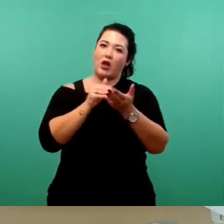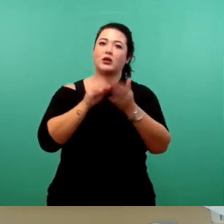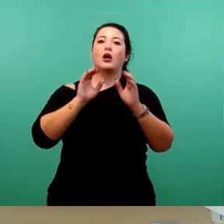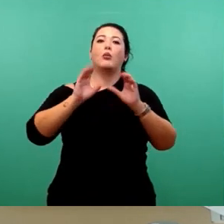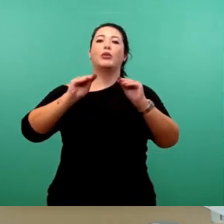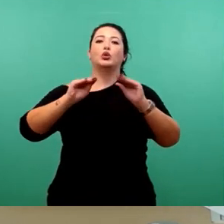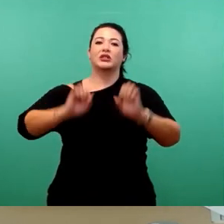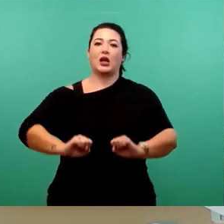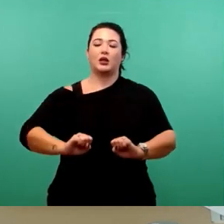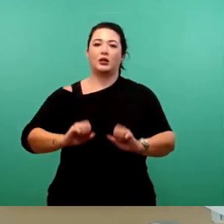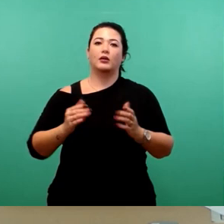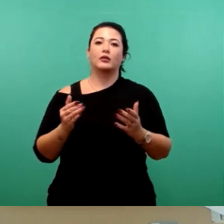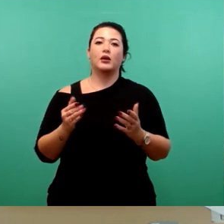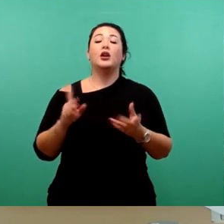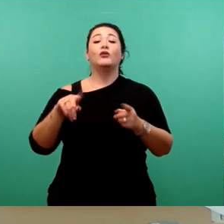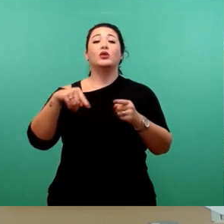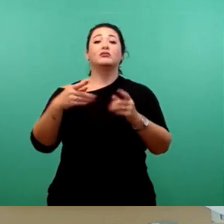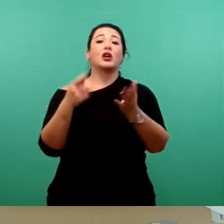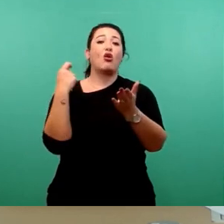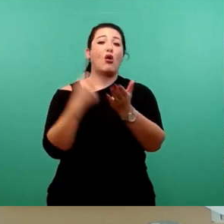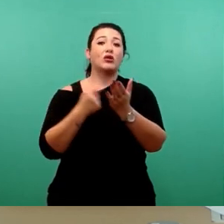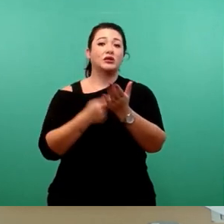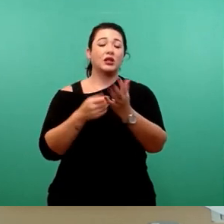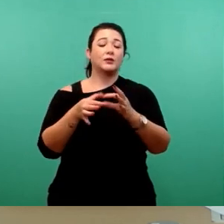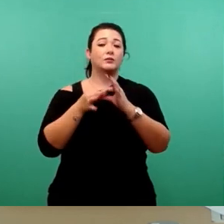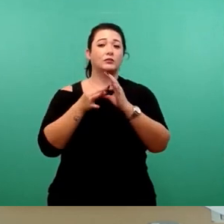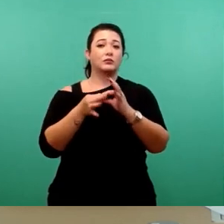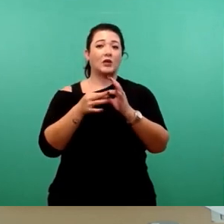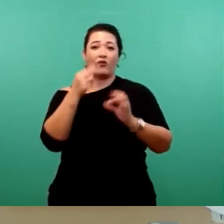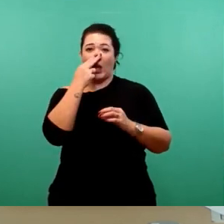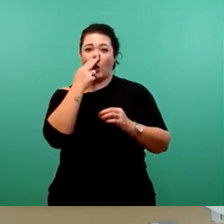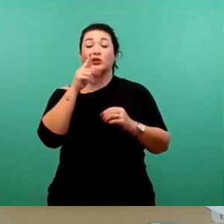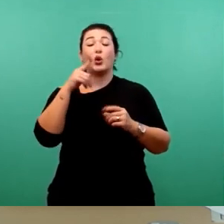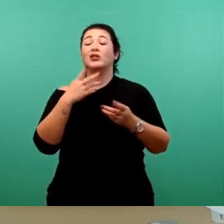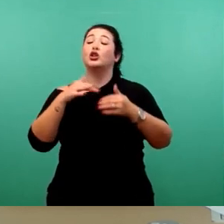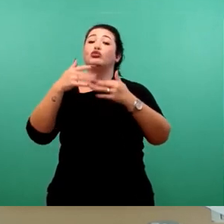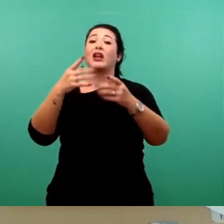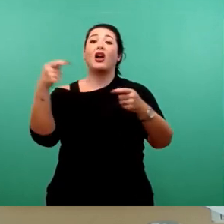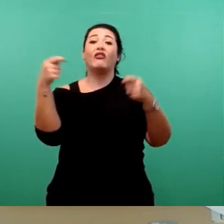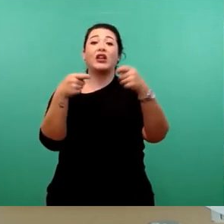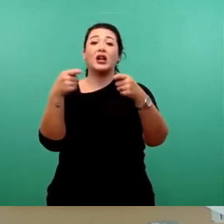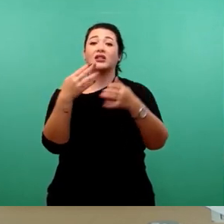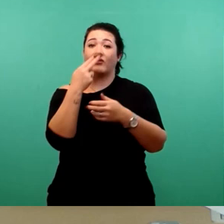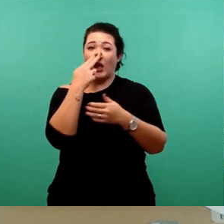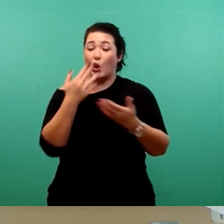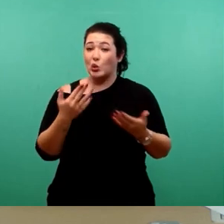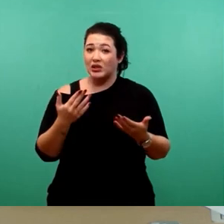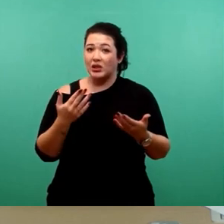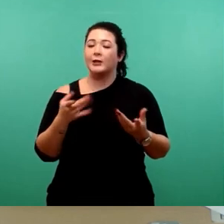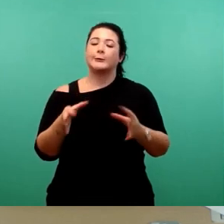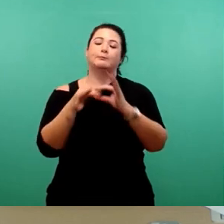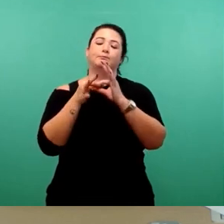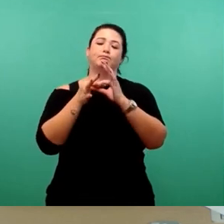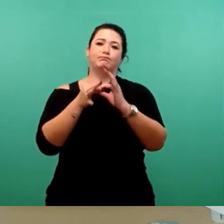Kosten anfallen würde und wie wir es dann entsprechend finanzieren, hängt von den jetzt